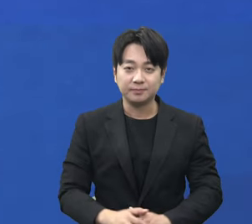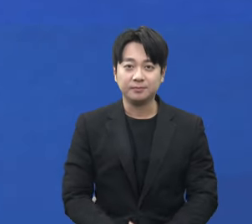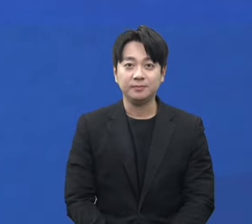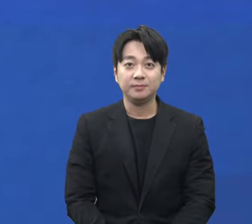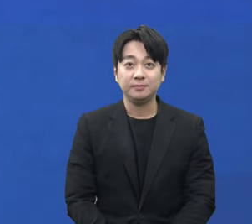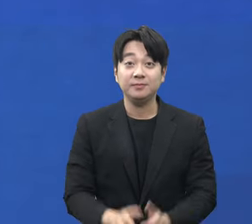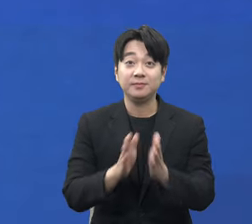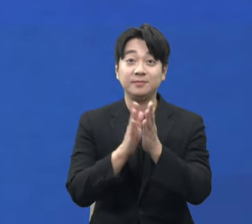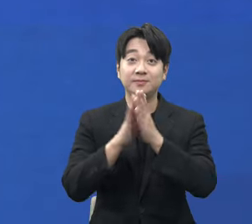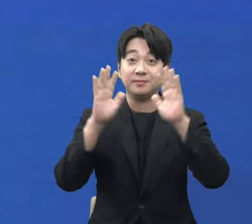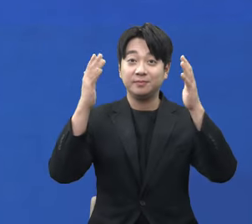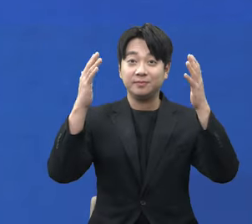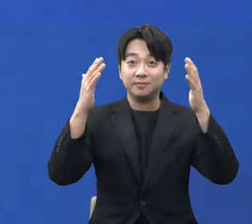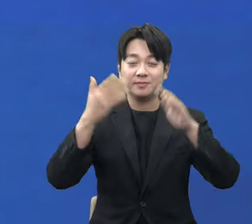네 감사합니다.